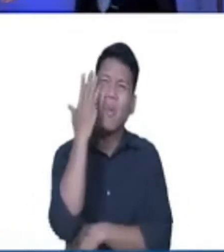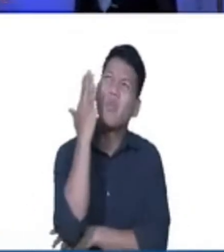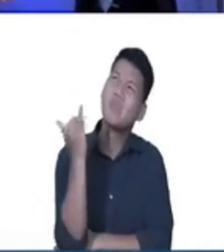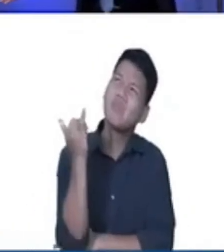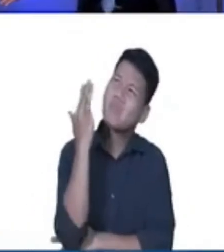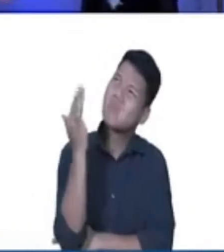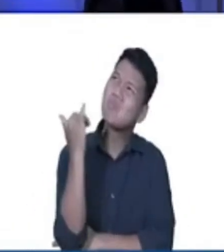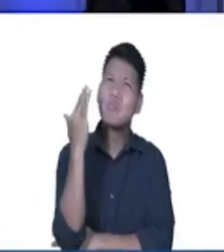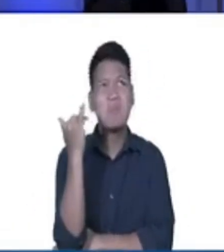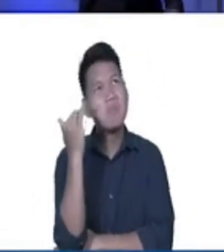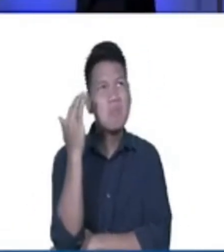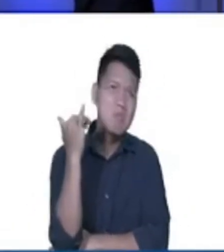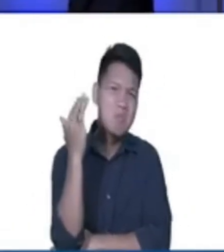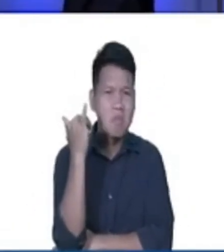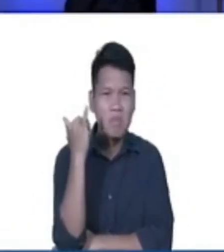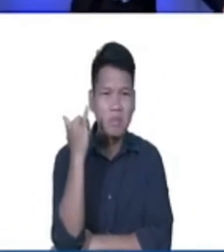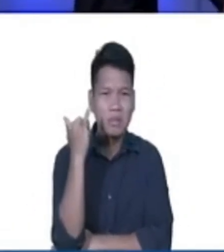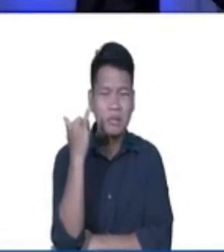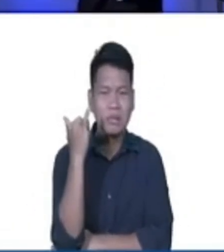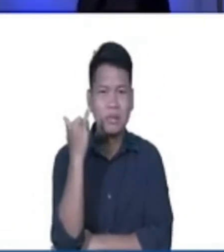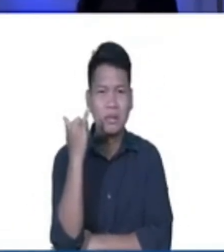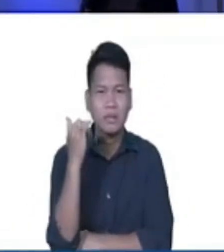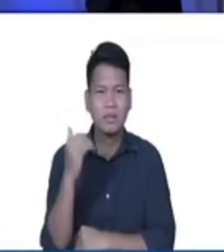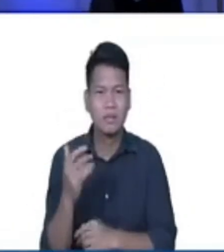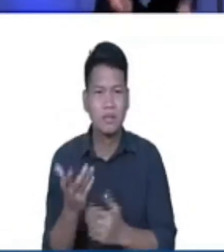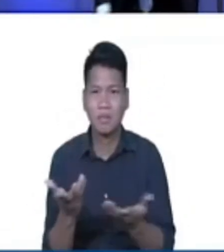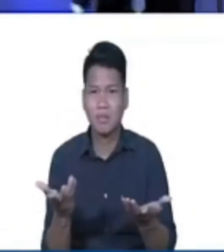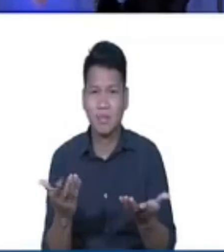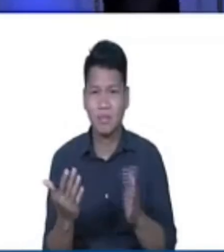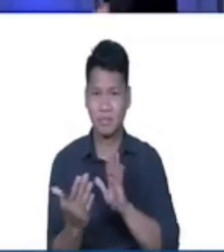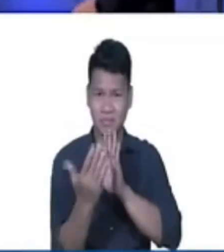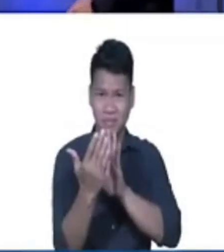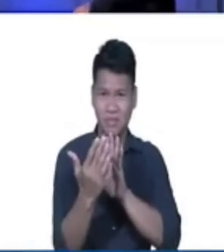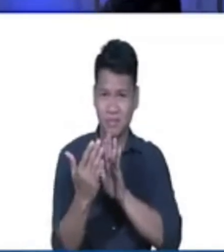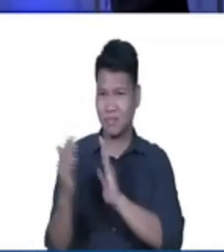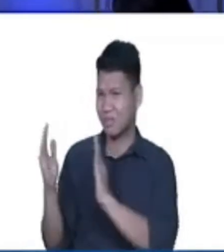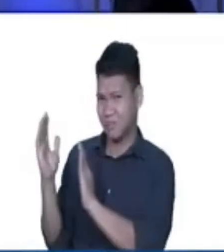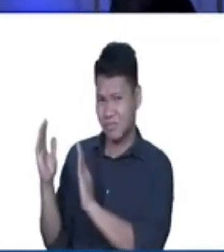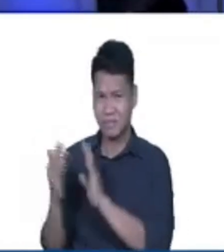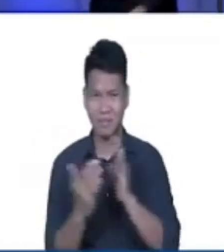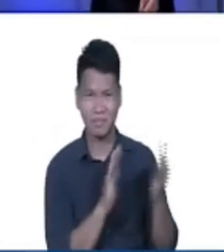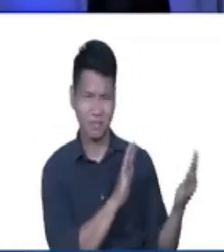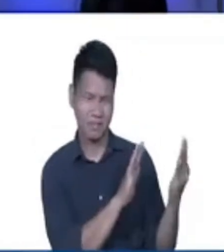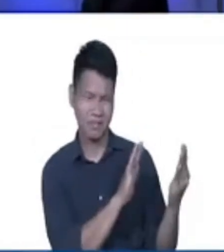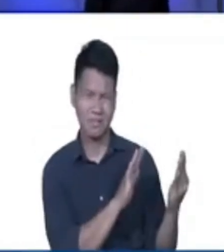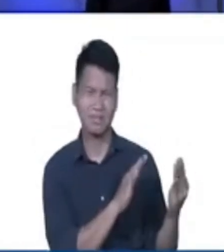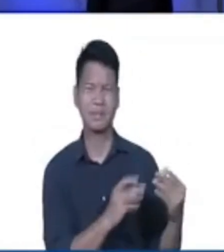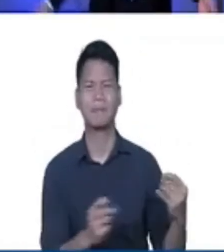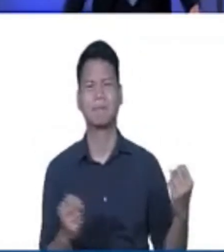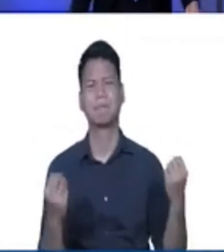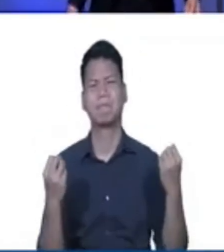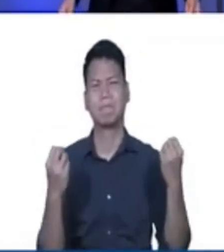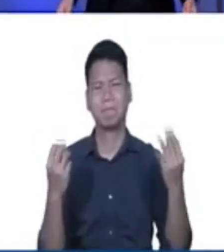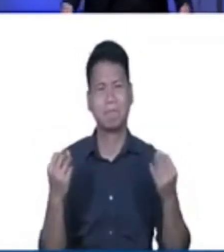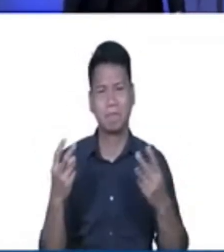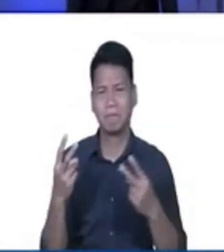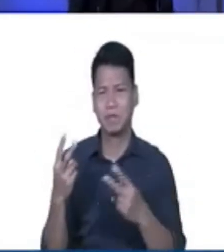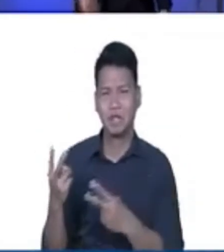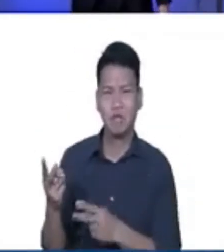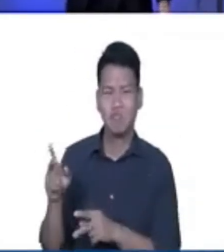sa ating palibot? Kaliwat kanan, sa ating harapan, sa ating likuran, ay maraming mga tao,